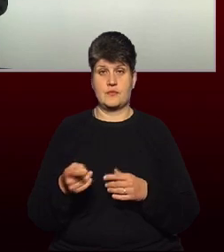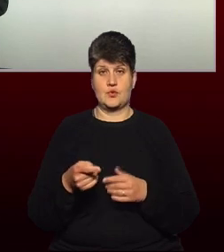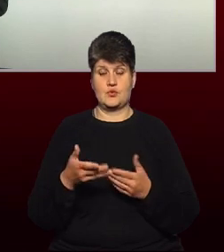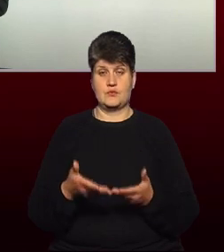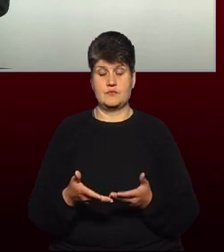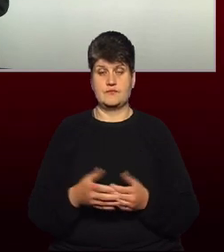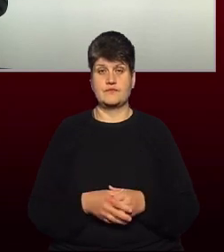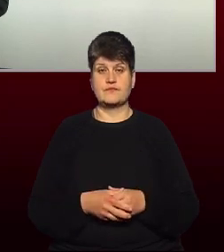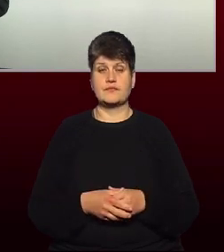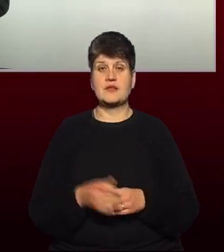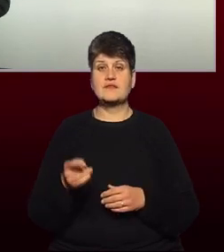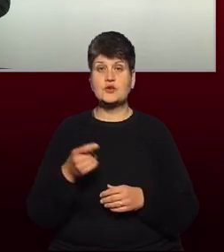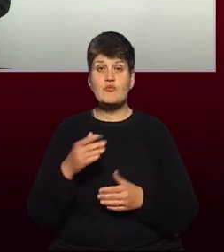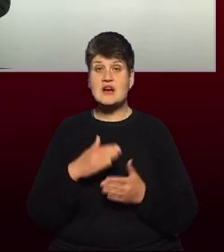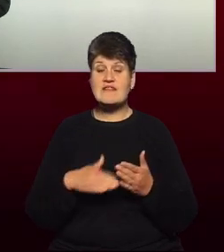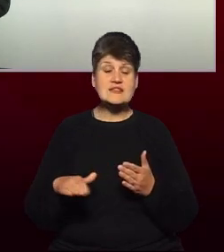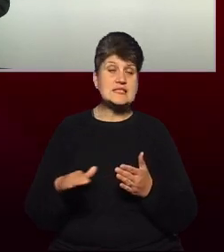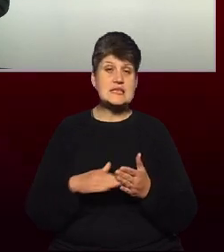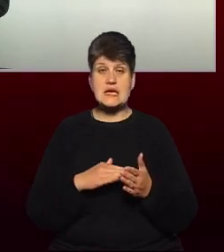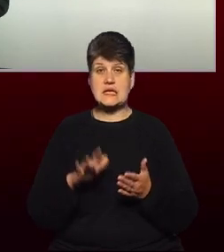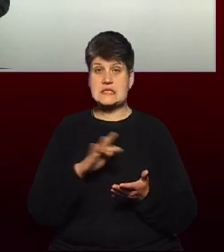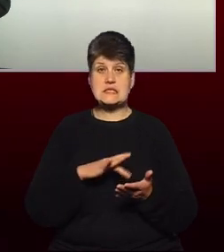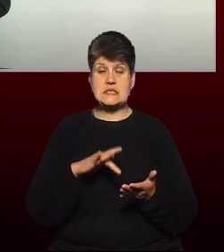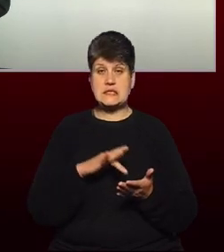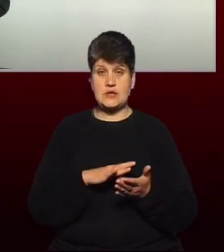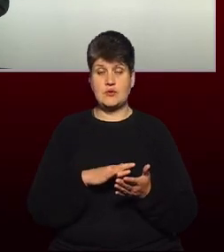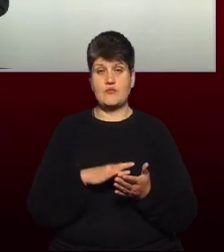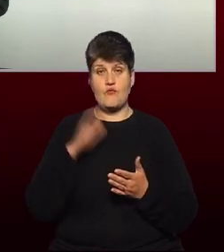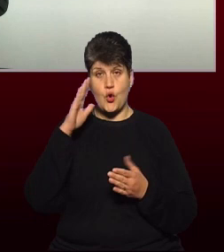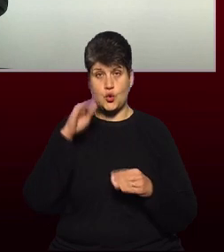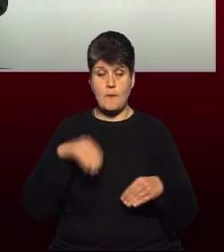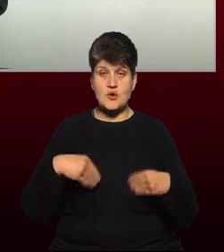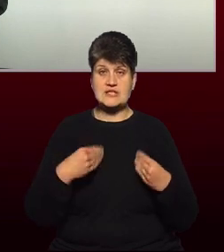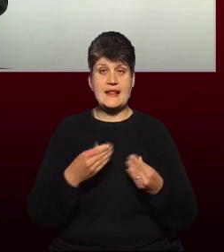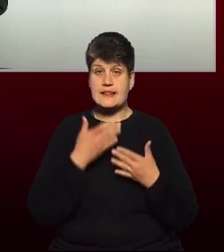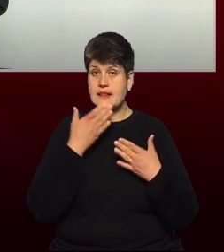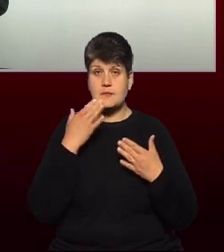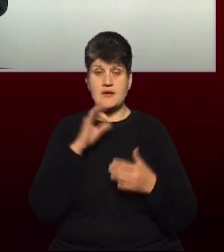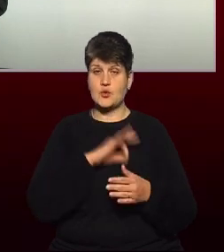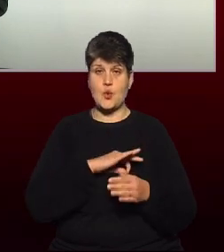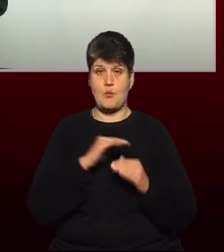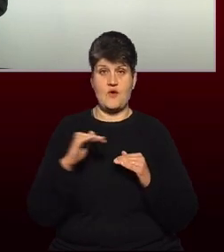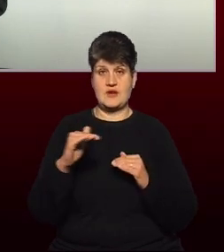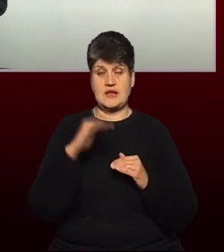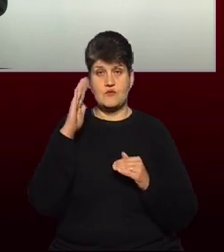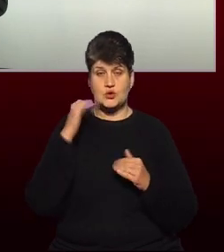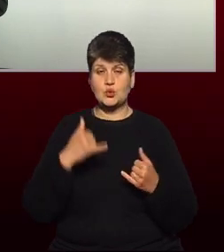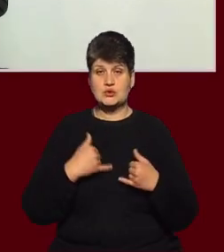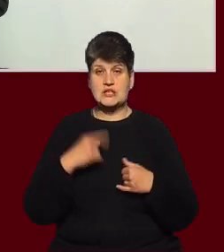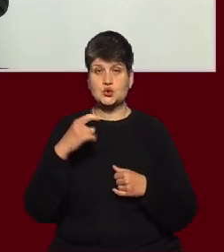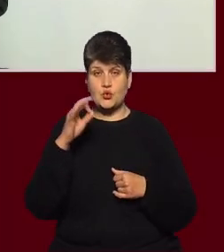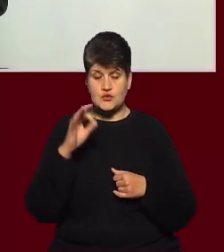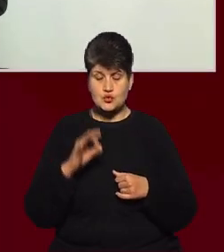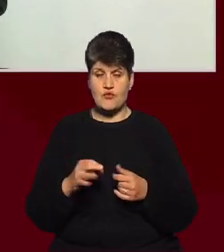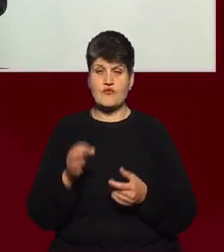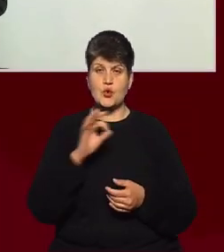В Тернополі взагалі в централізованій системі водопостачання не використовується поверхнева вода, тобто у нас 100% використовується підземна.